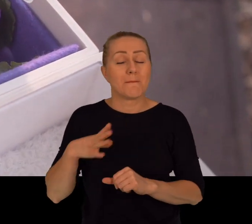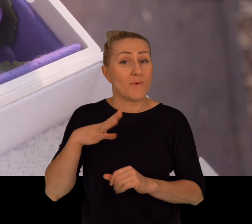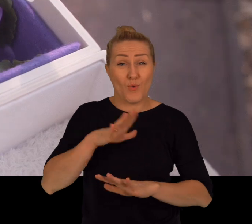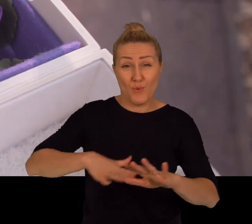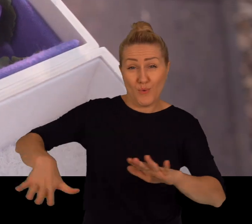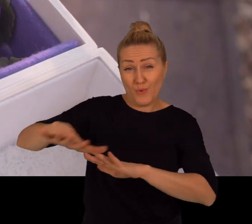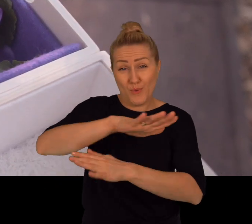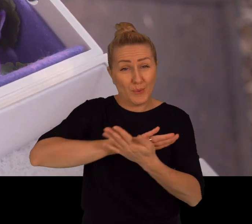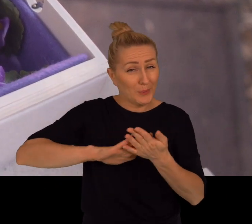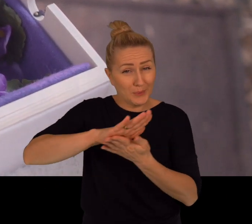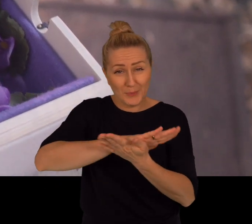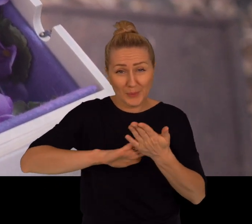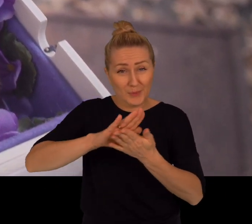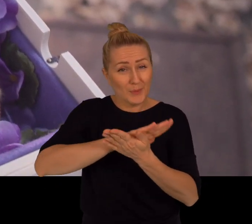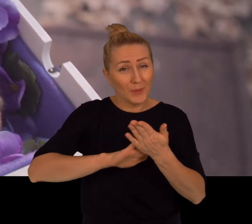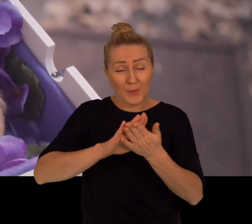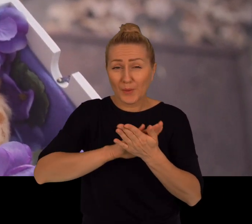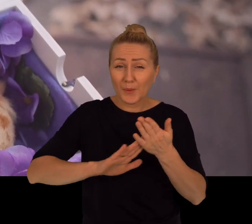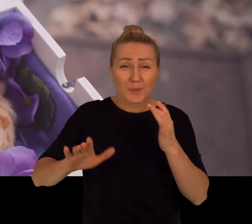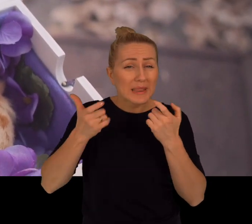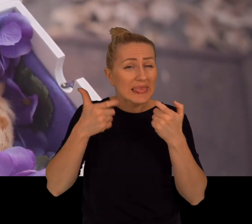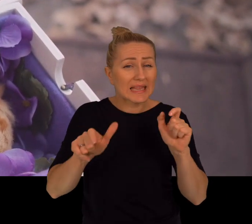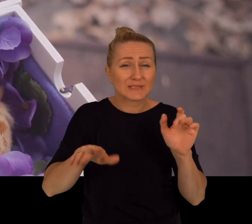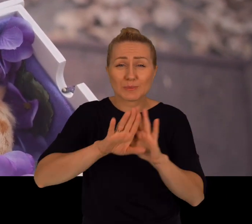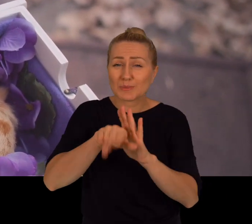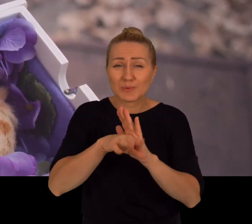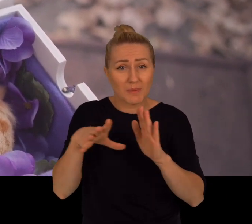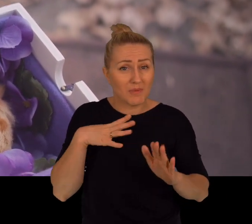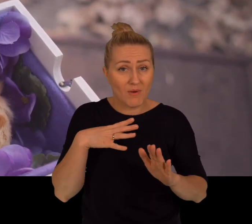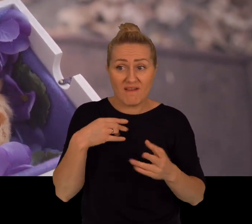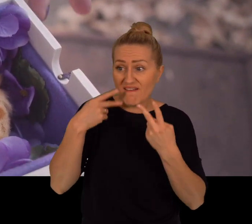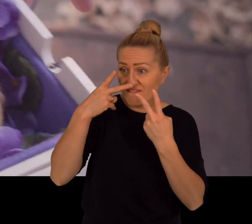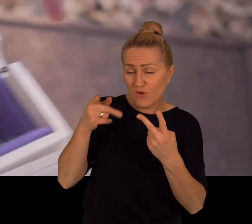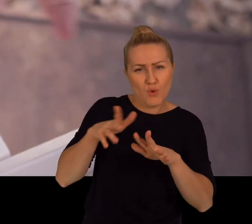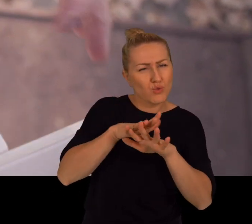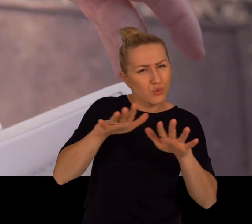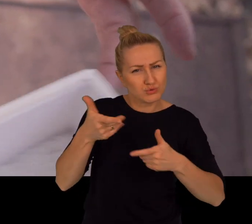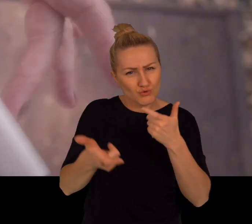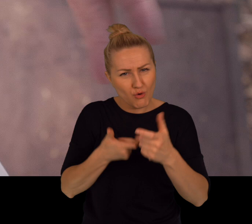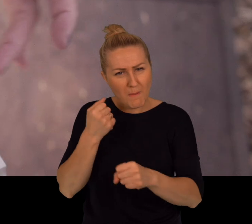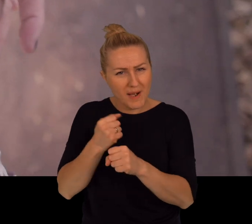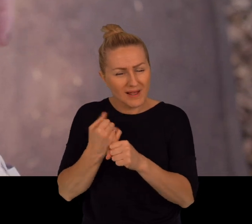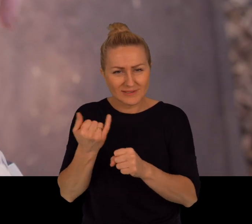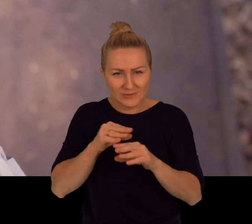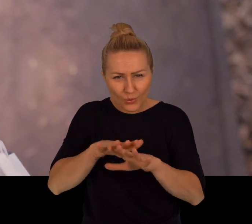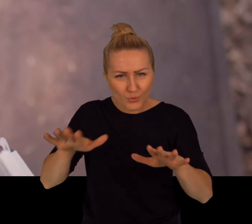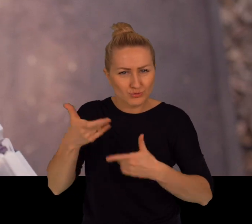to była biała plama i pomyślałam, że skoro biała plama, to jest co robić.